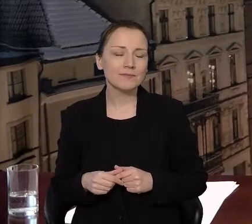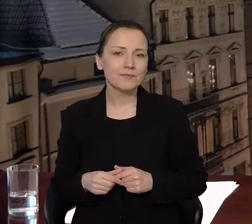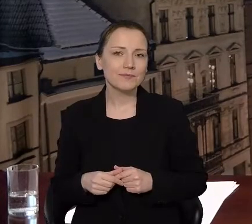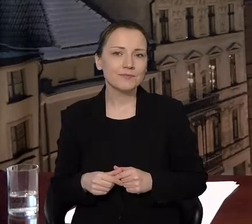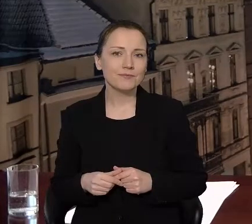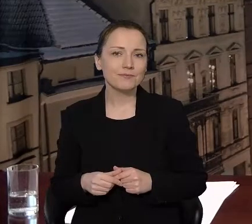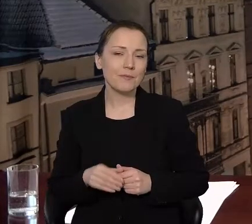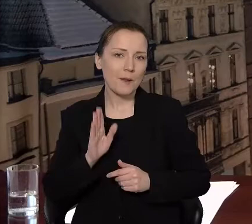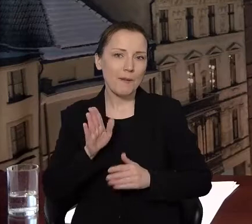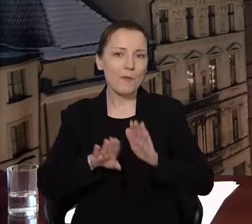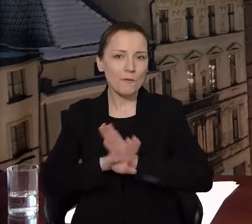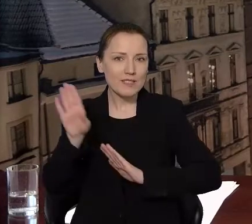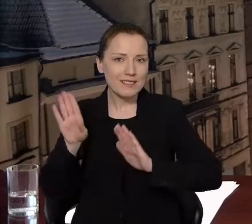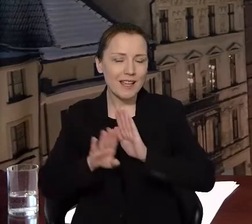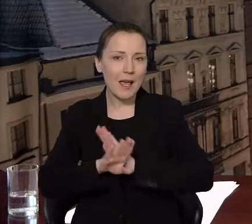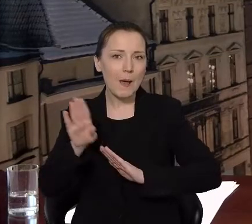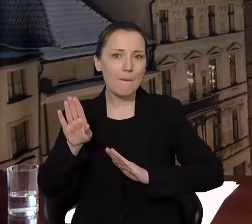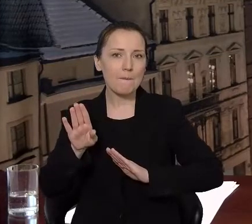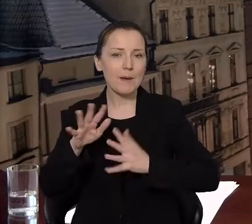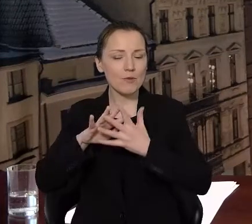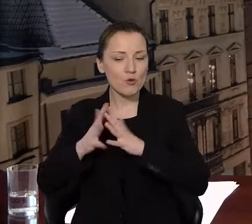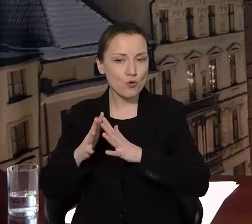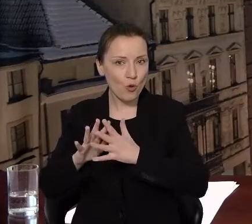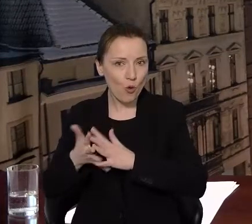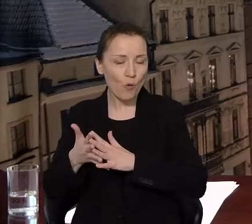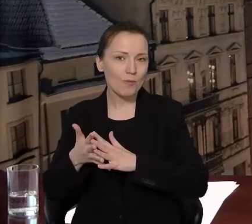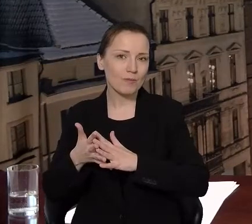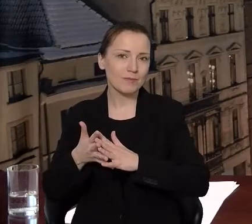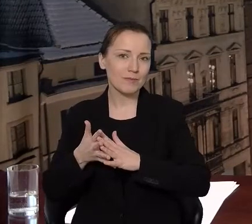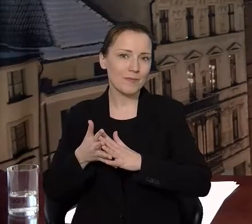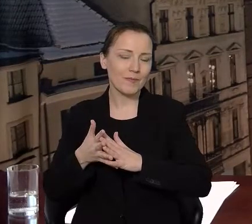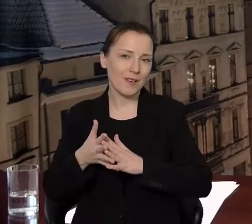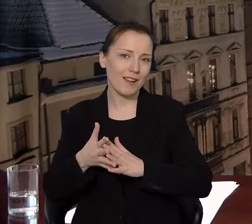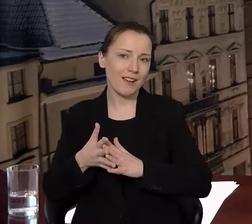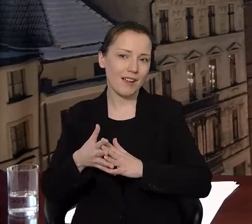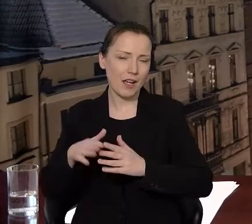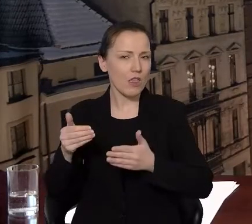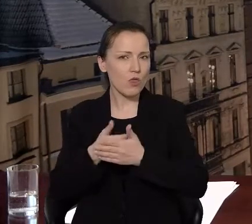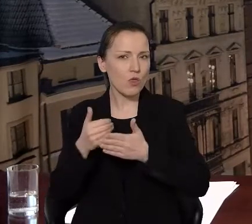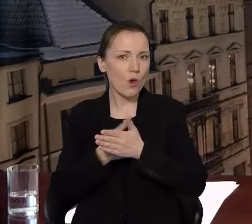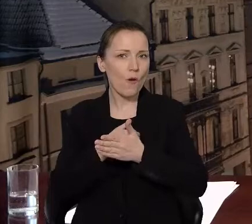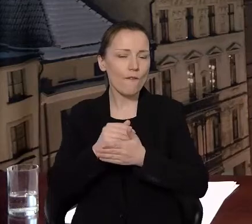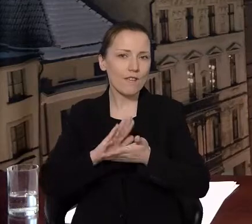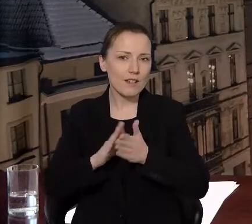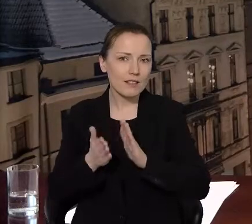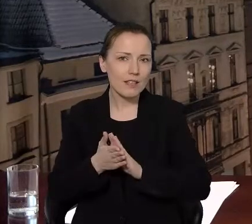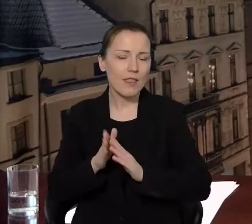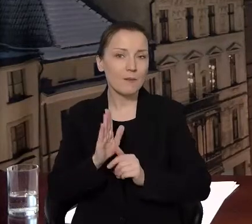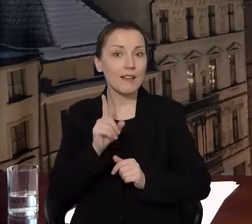występy przy Szopce na terenie Rynku Nowomiejskiego, a